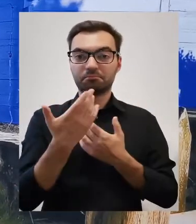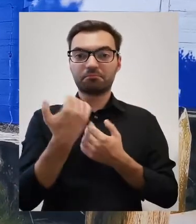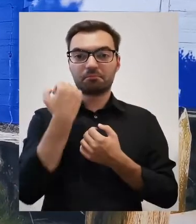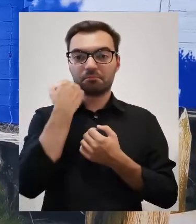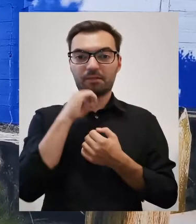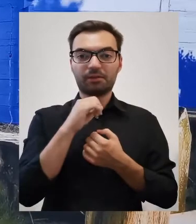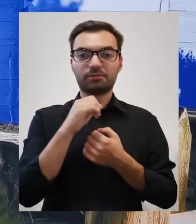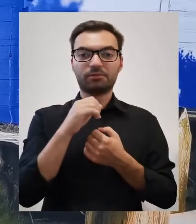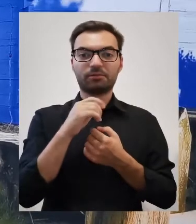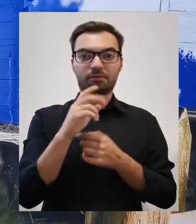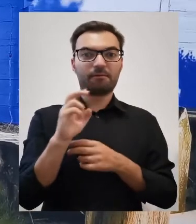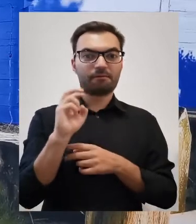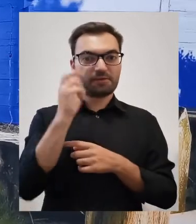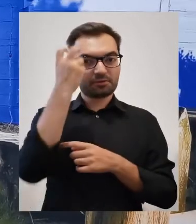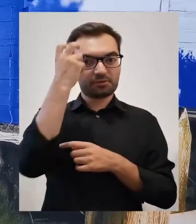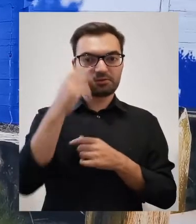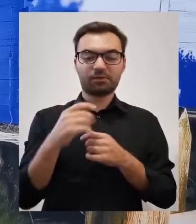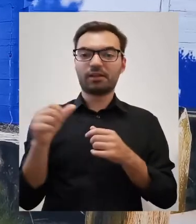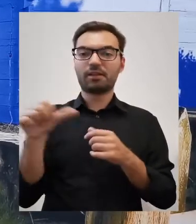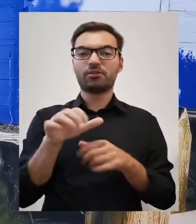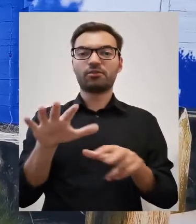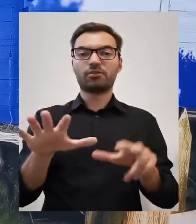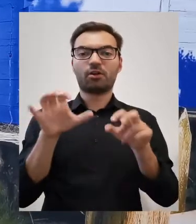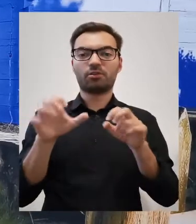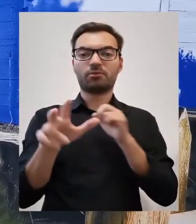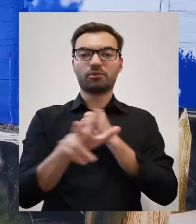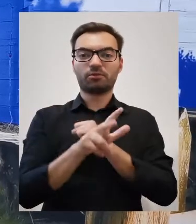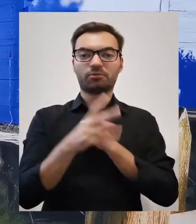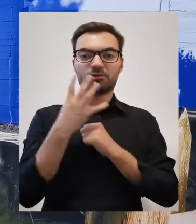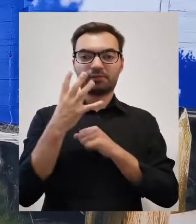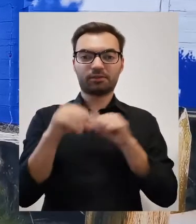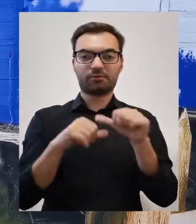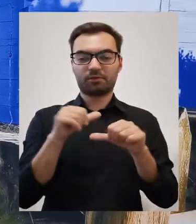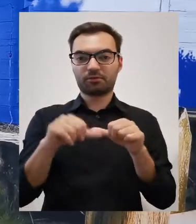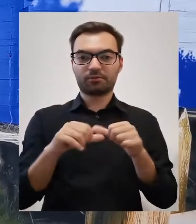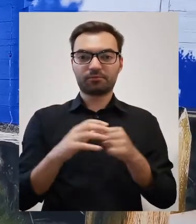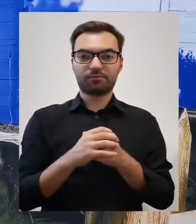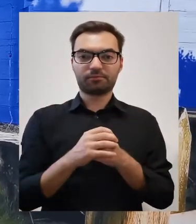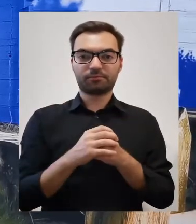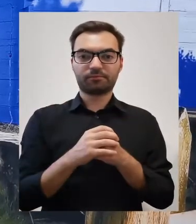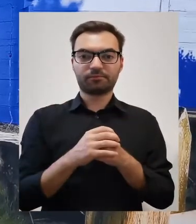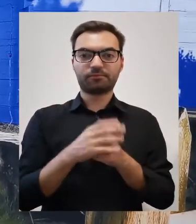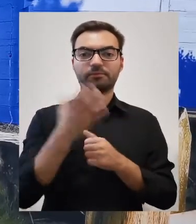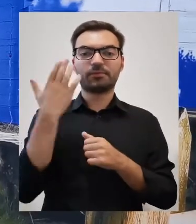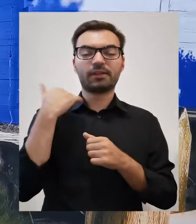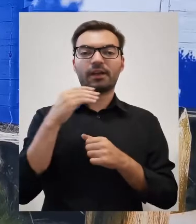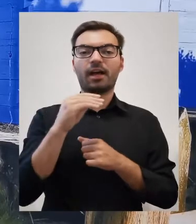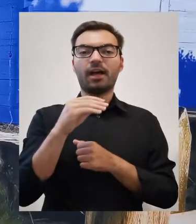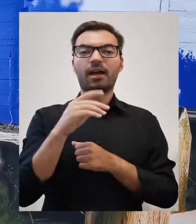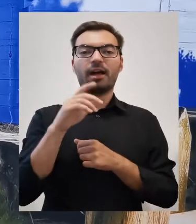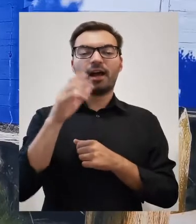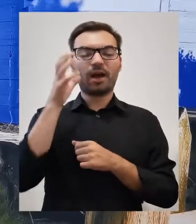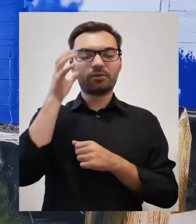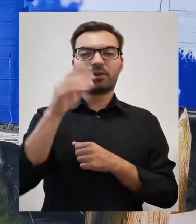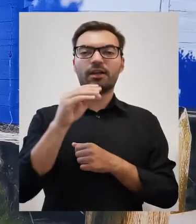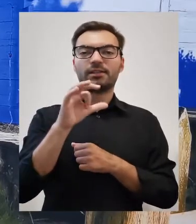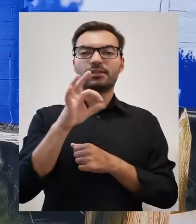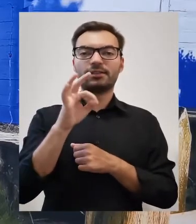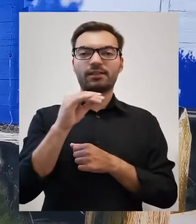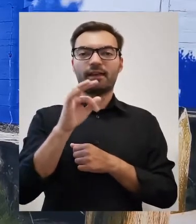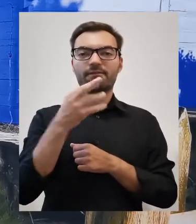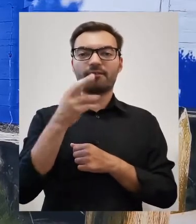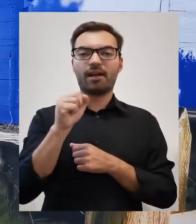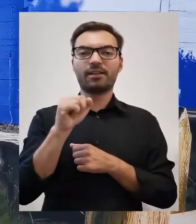okazuje, byli również bardzo słusznego wzrostu. W roku 1884 ówczesna etnograf